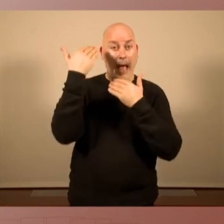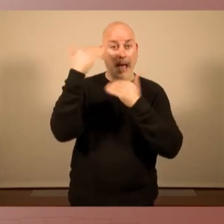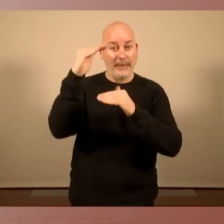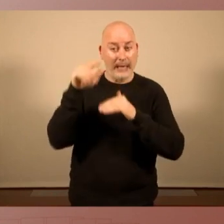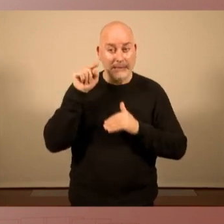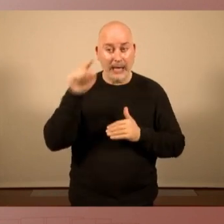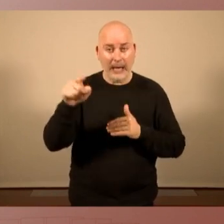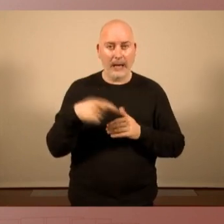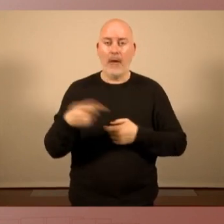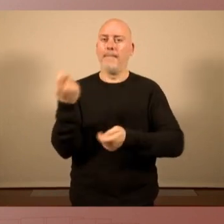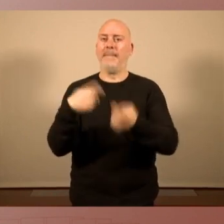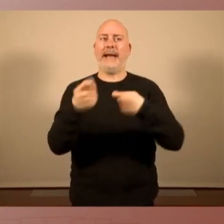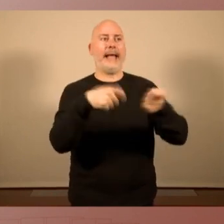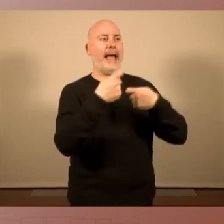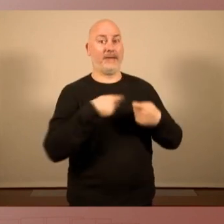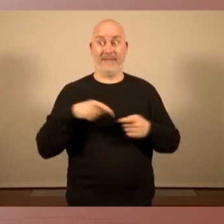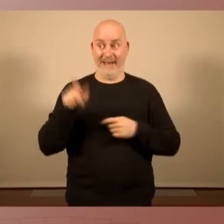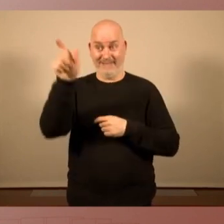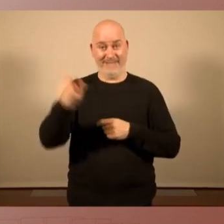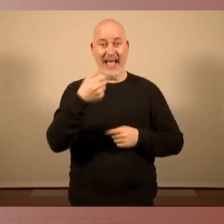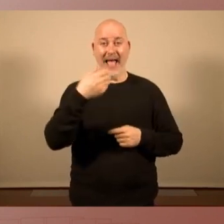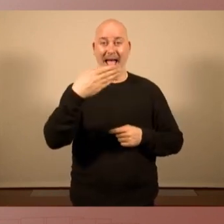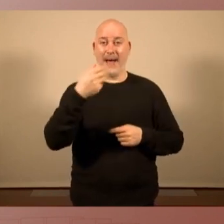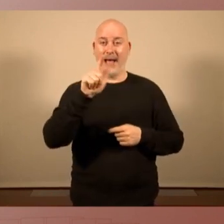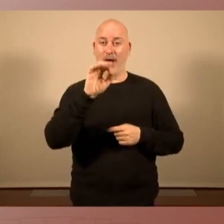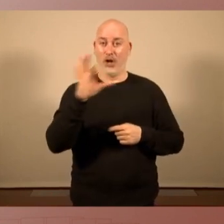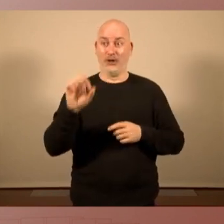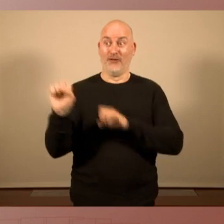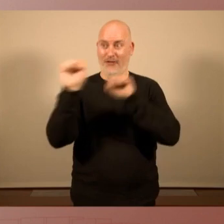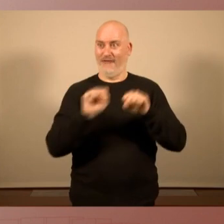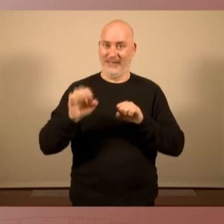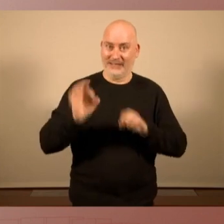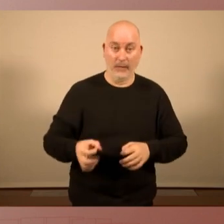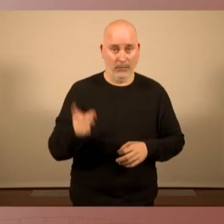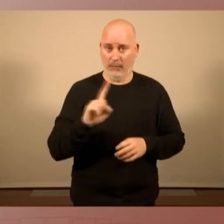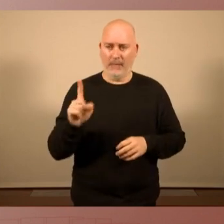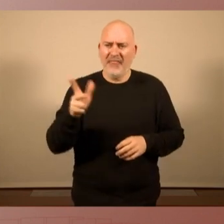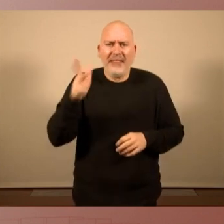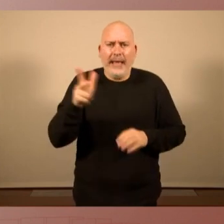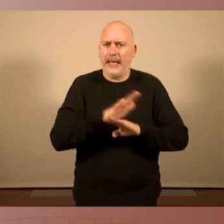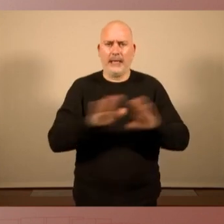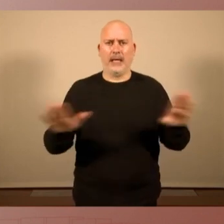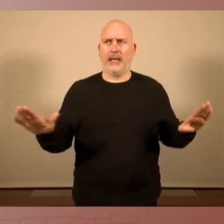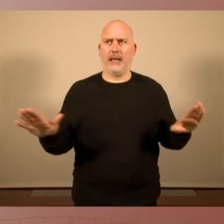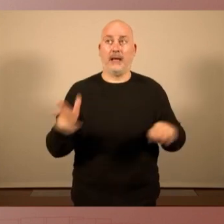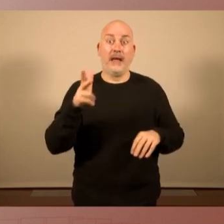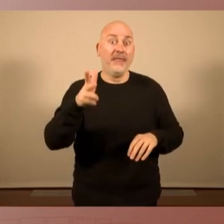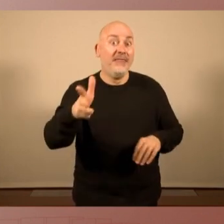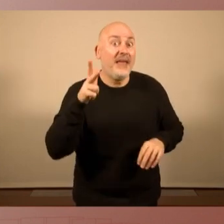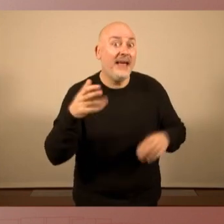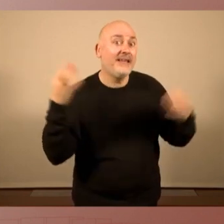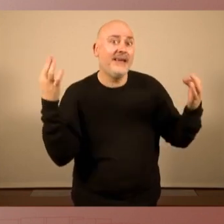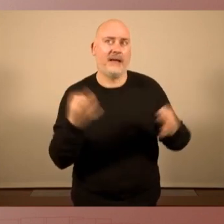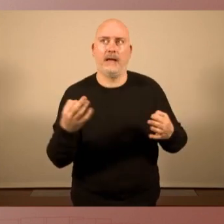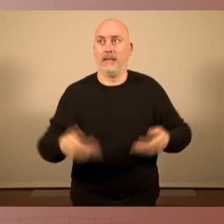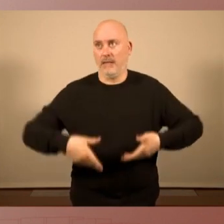un bé de mercat, com defensa el senyor Avaló, sinó que sigui un dret. I que perquè sigui un dret, necessitem